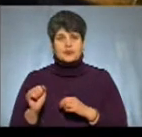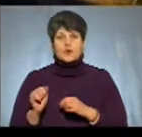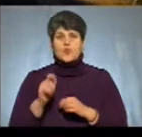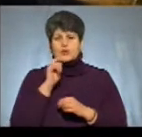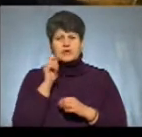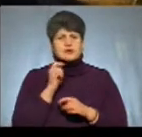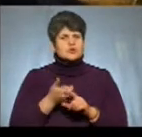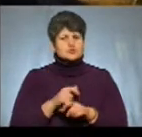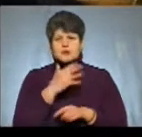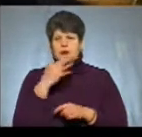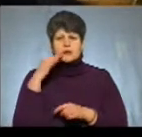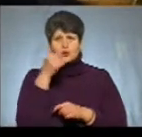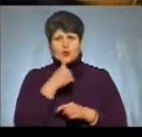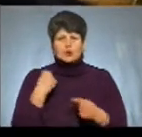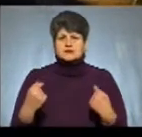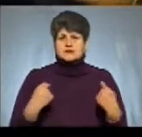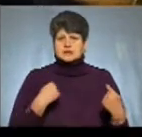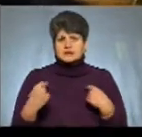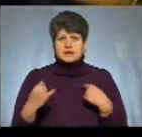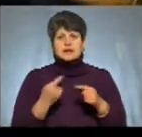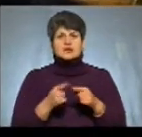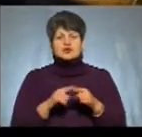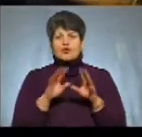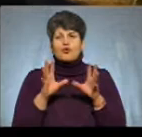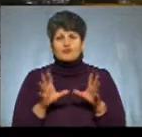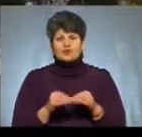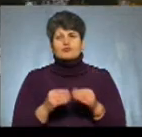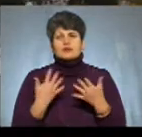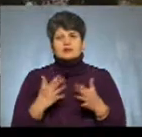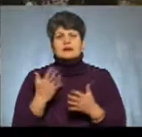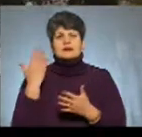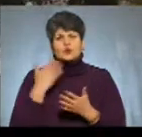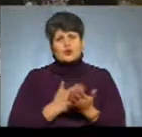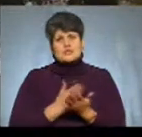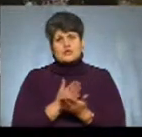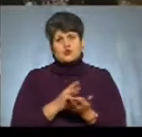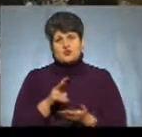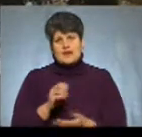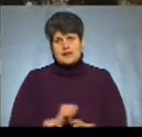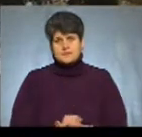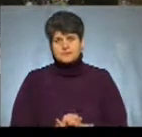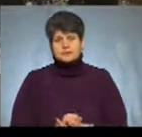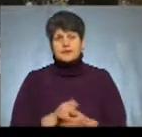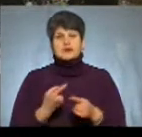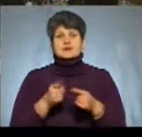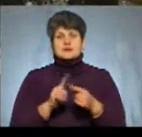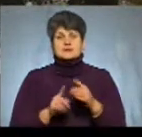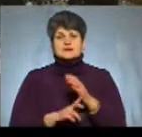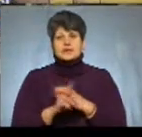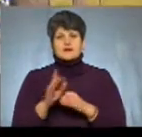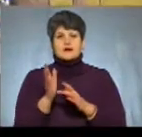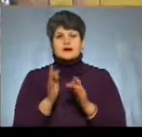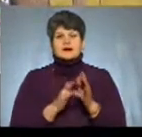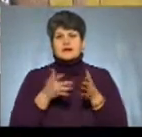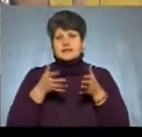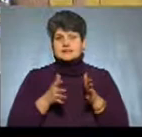дуже багато років страждала, і вона цього всього вже давно заслужила. Це домовий храм Різдва Пресвятої Богородиці,